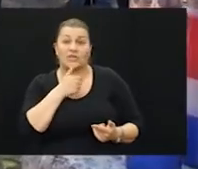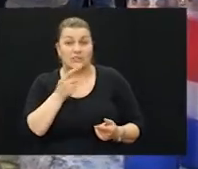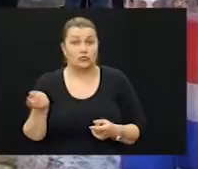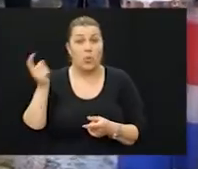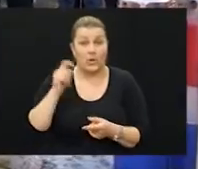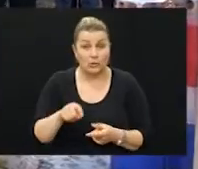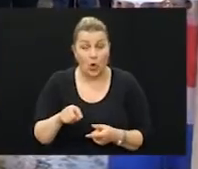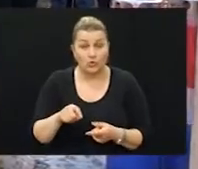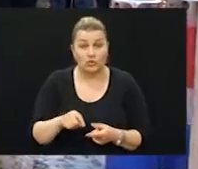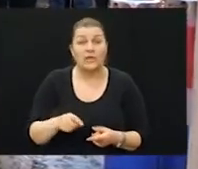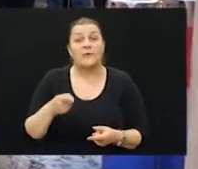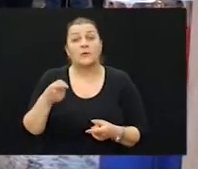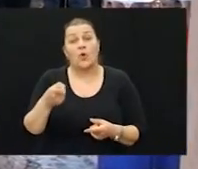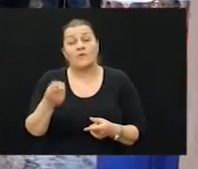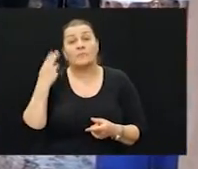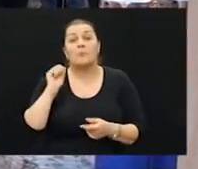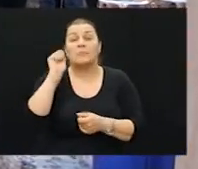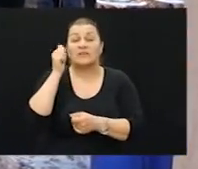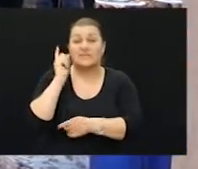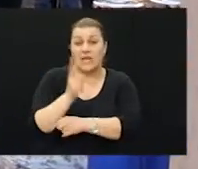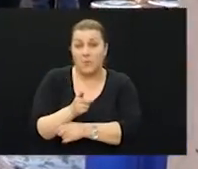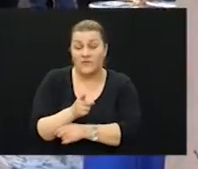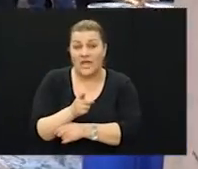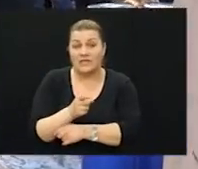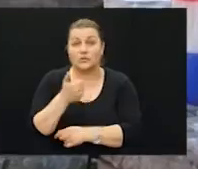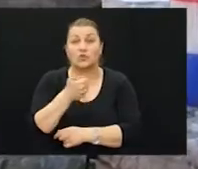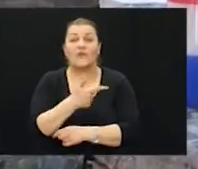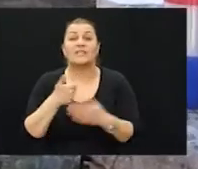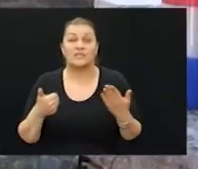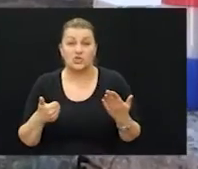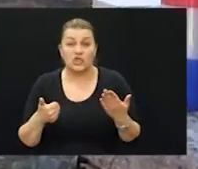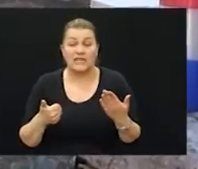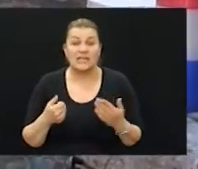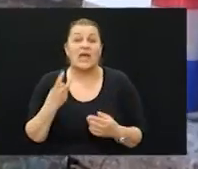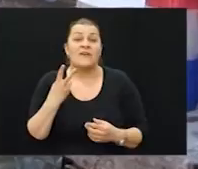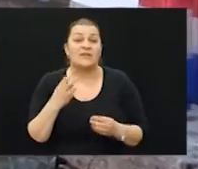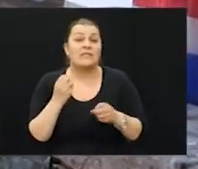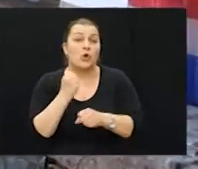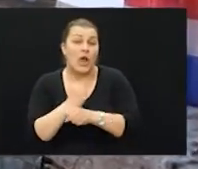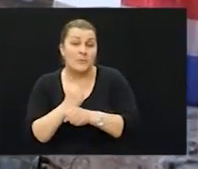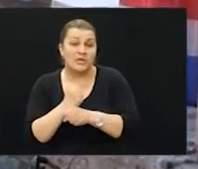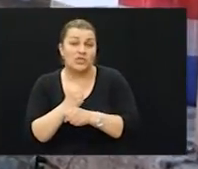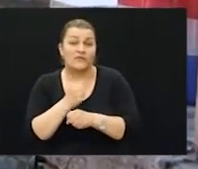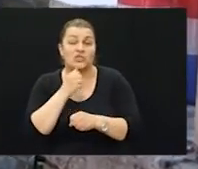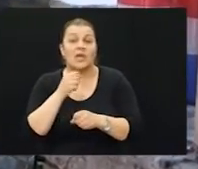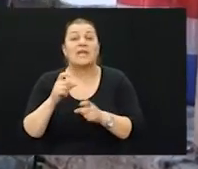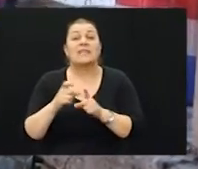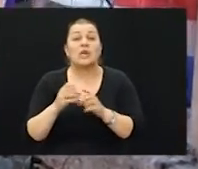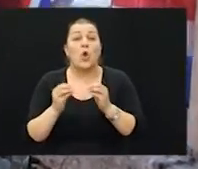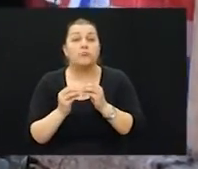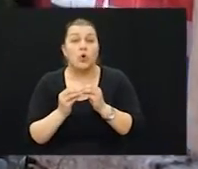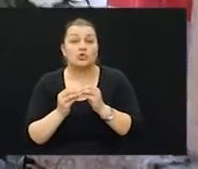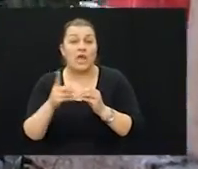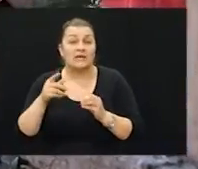svečanosti, koju su uz osve nazočili priji zapovednik 126. brigade generalu Miru Veselko Gabričević, načelnik Hrvaca, Dinko